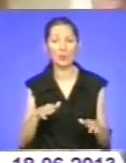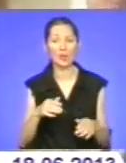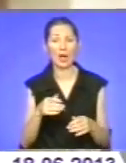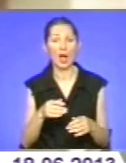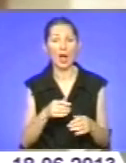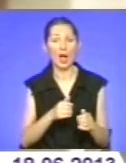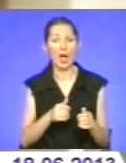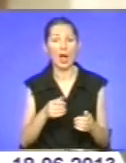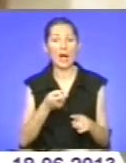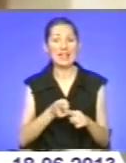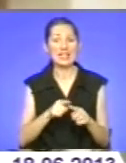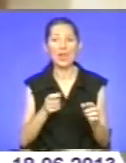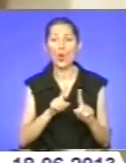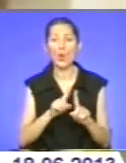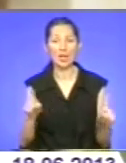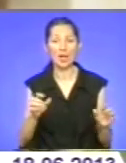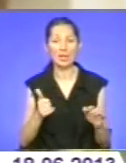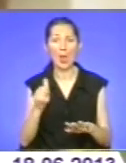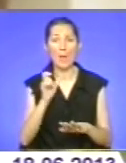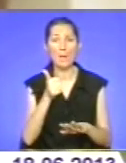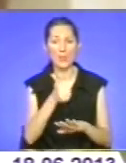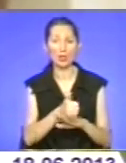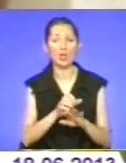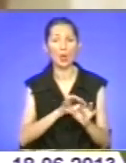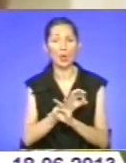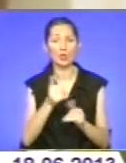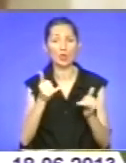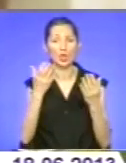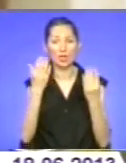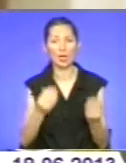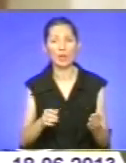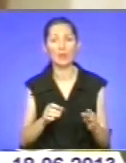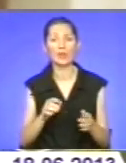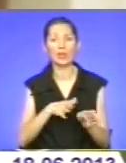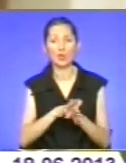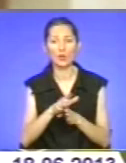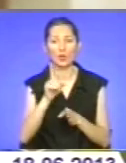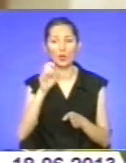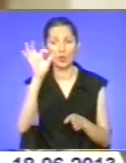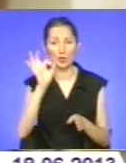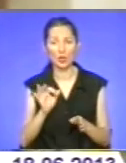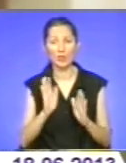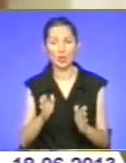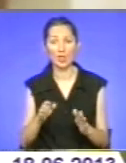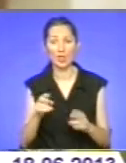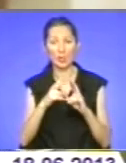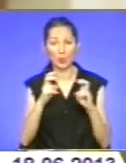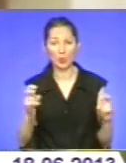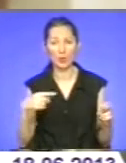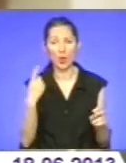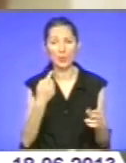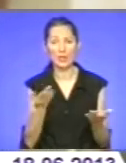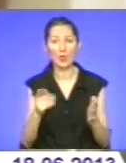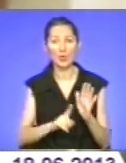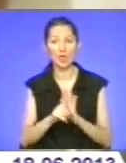унікальний пілотний проєкт на сьогоднішній день реалізовано 100% лише в Дніпропетровській області, де, починаючи з